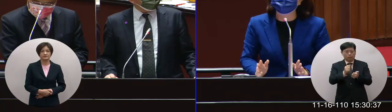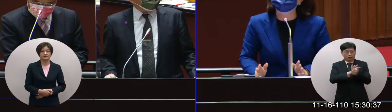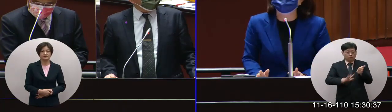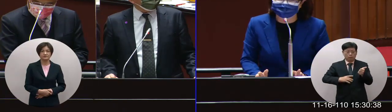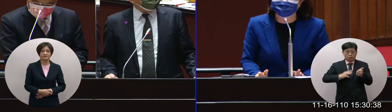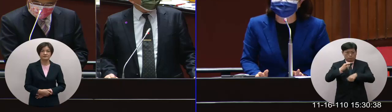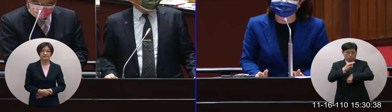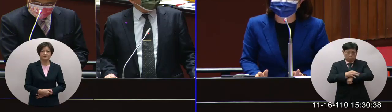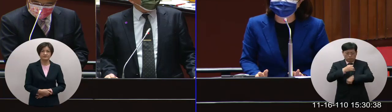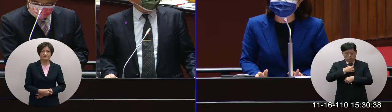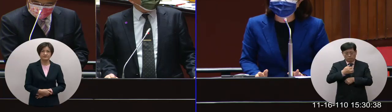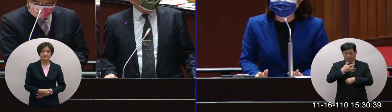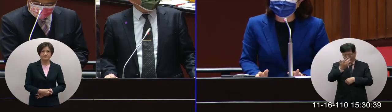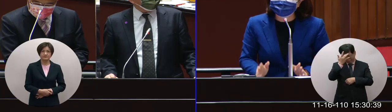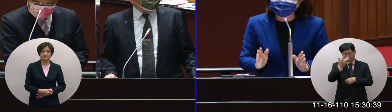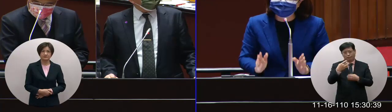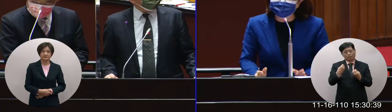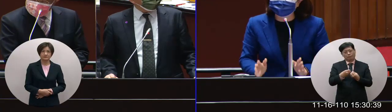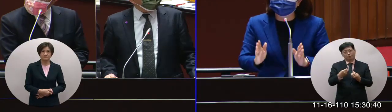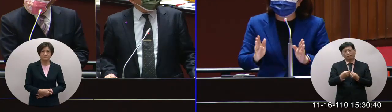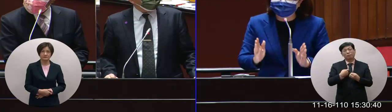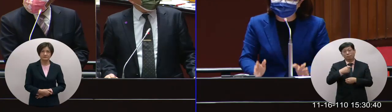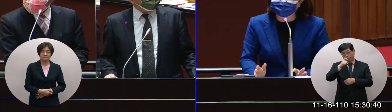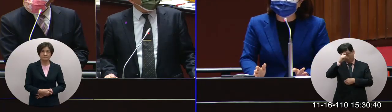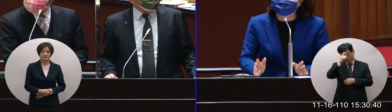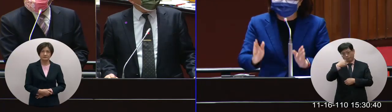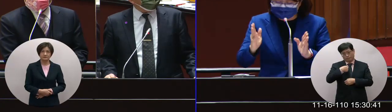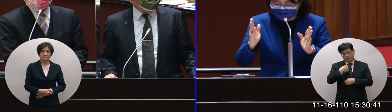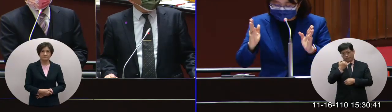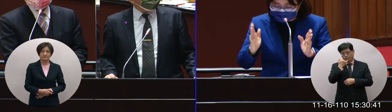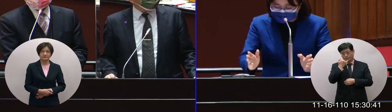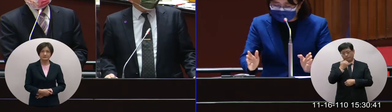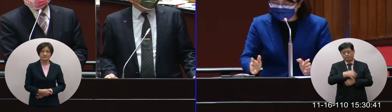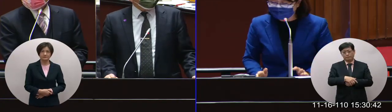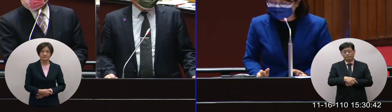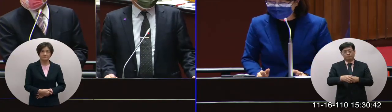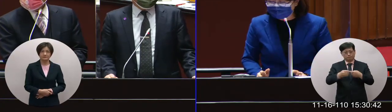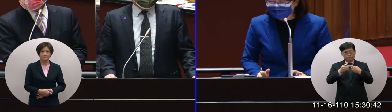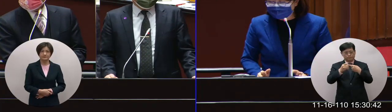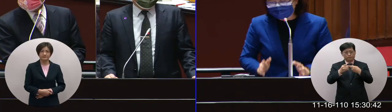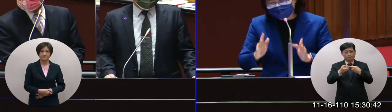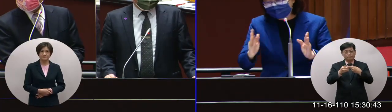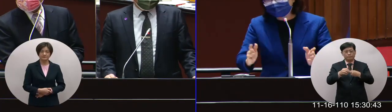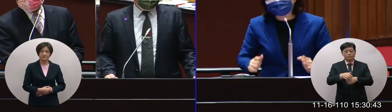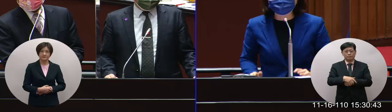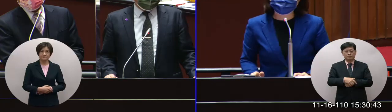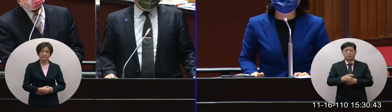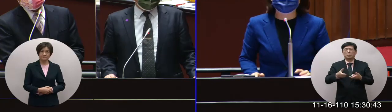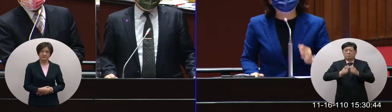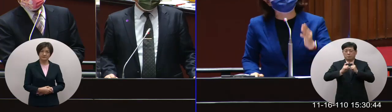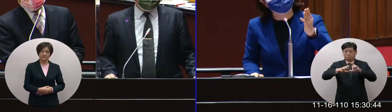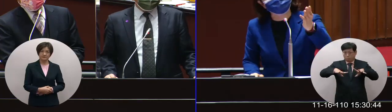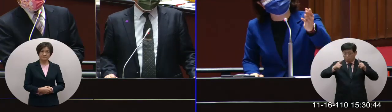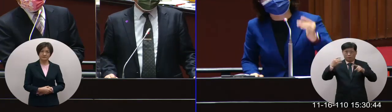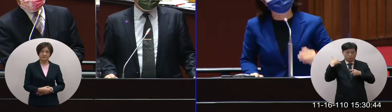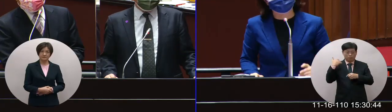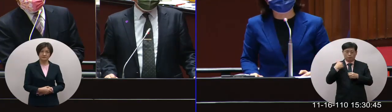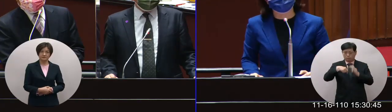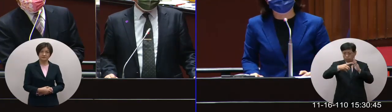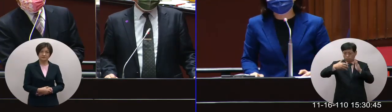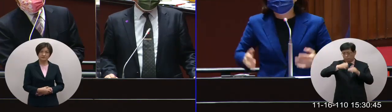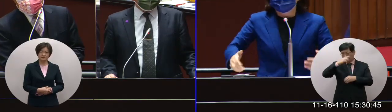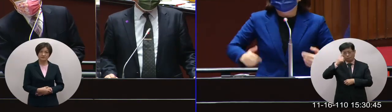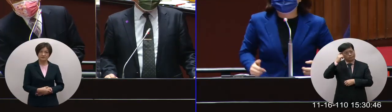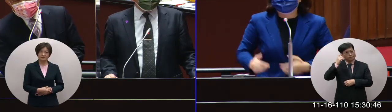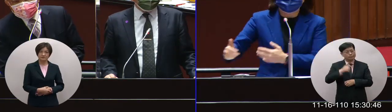成了高端的困境啊我比較希望是我們怎麼樣子第一個是回到當初講不好意思院長